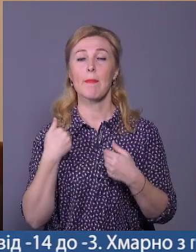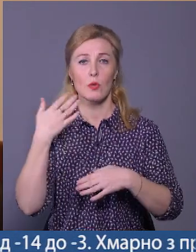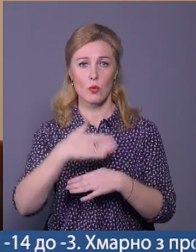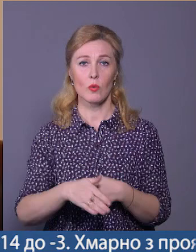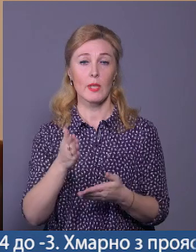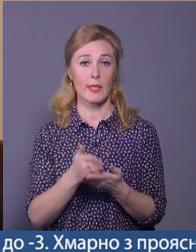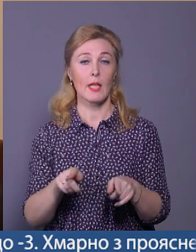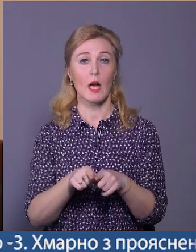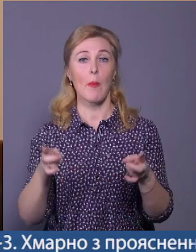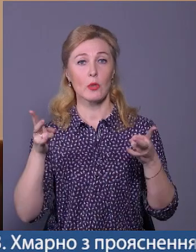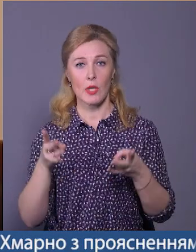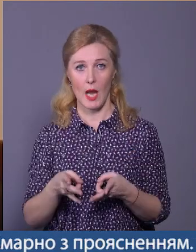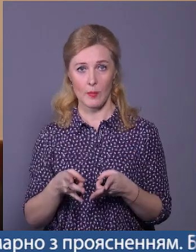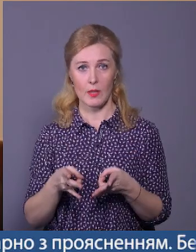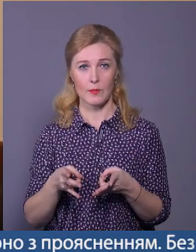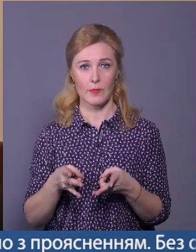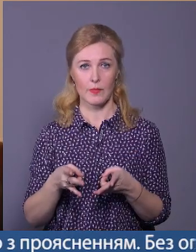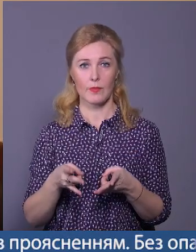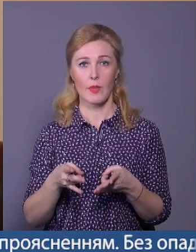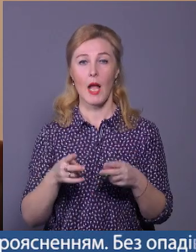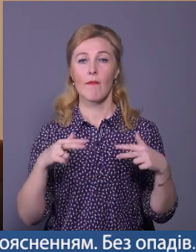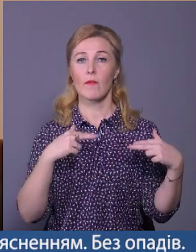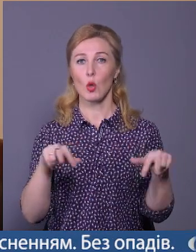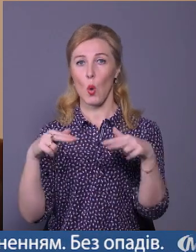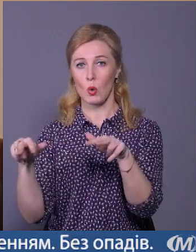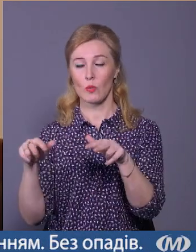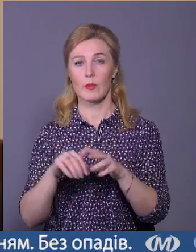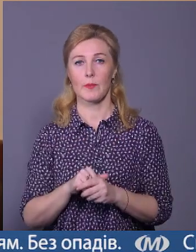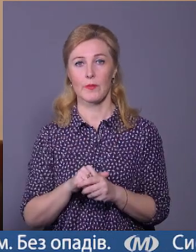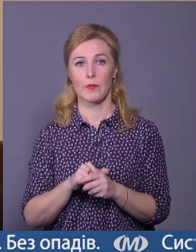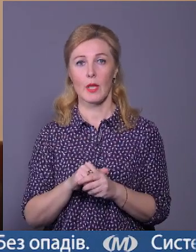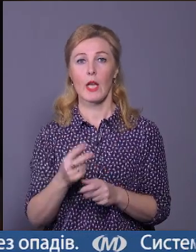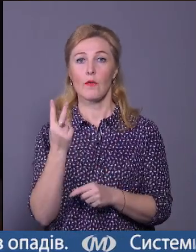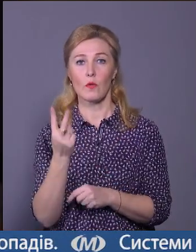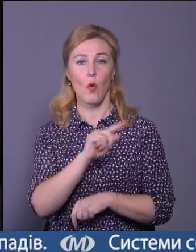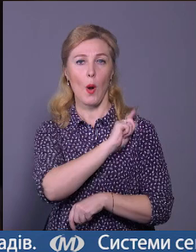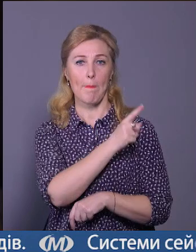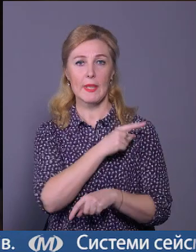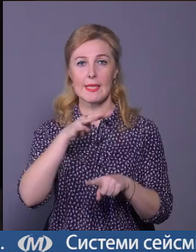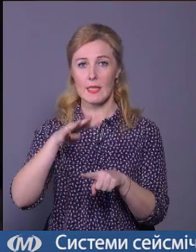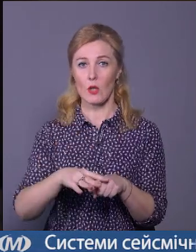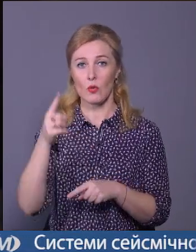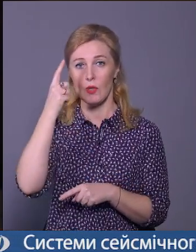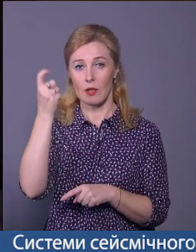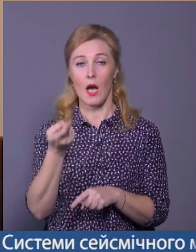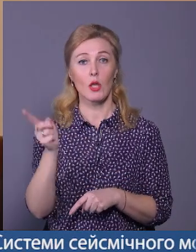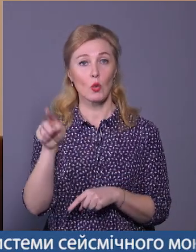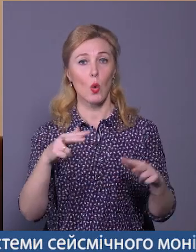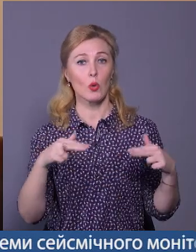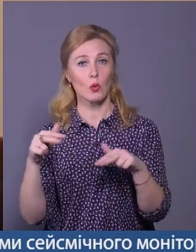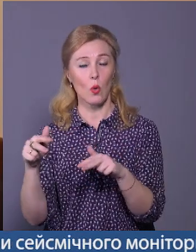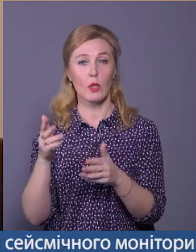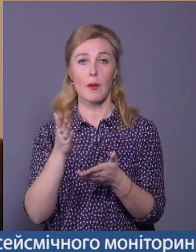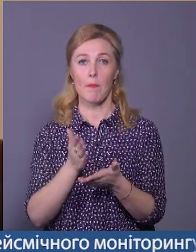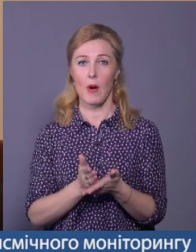що є така потреба в дронові і, відповідно, в двох підсилювачах сигналу. Той дрон Мавік